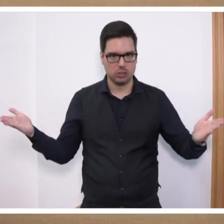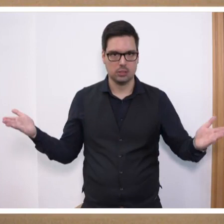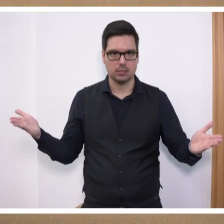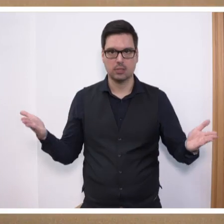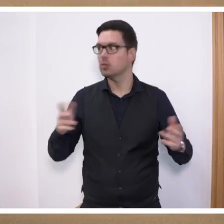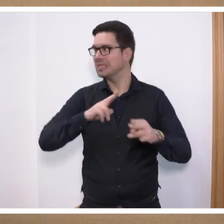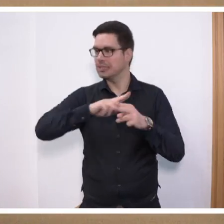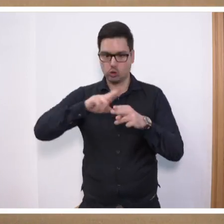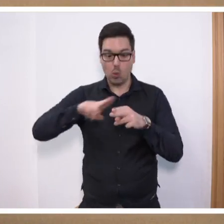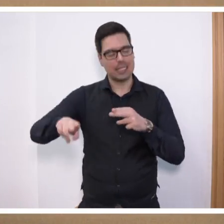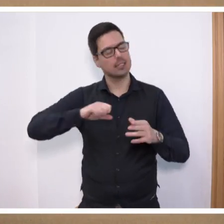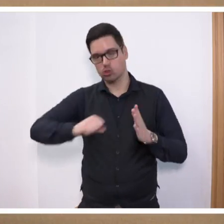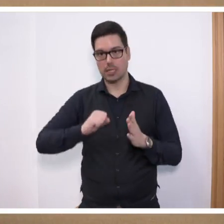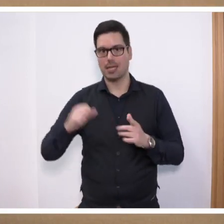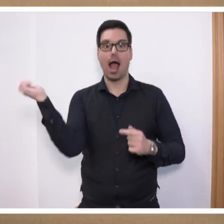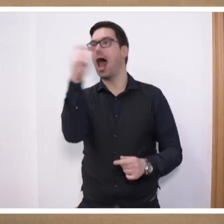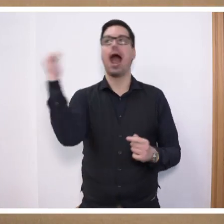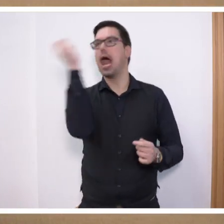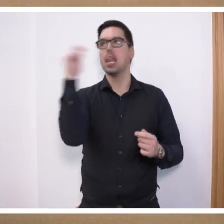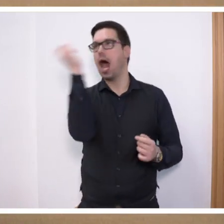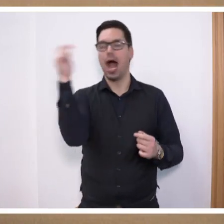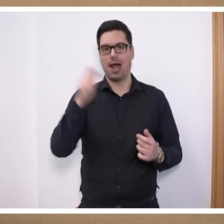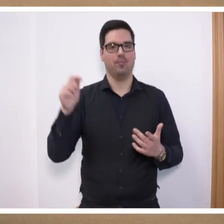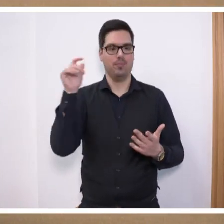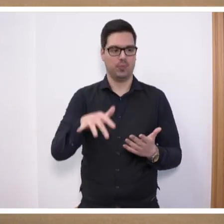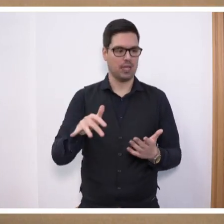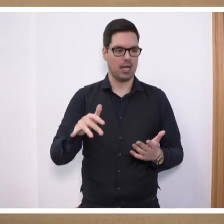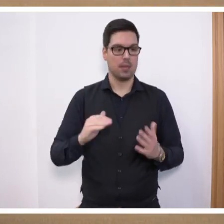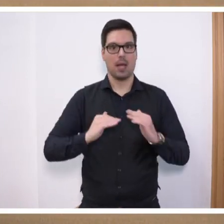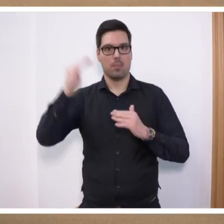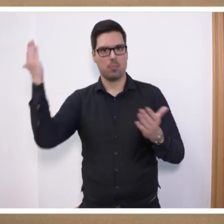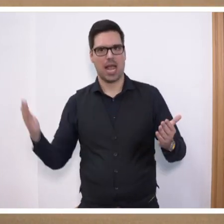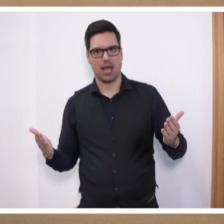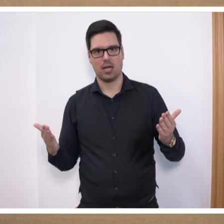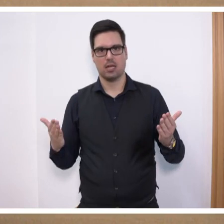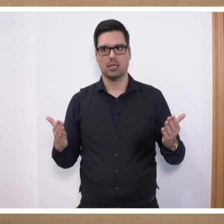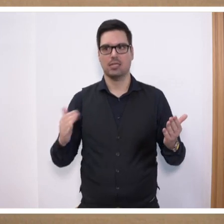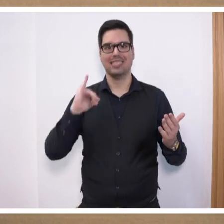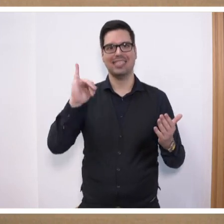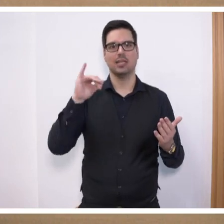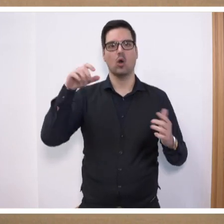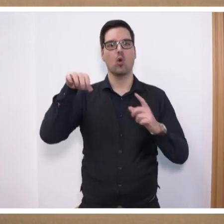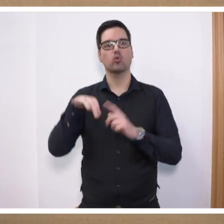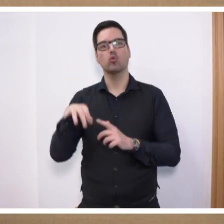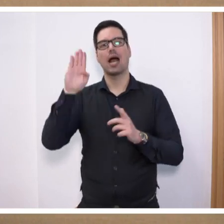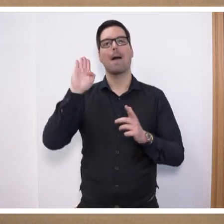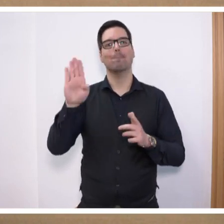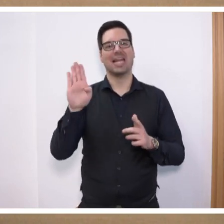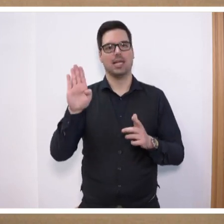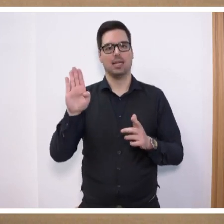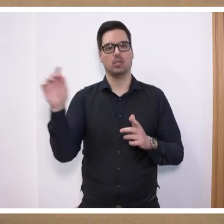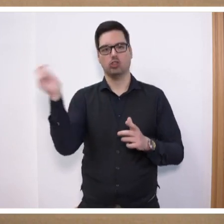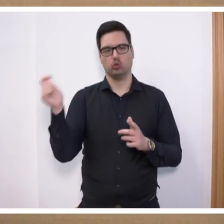korrigiert werden. Die Alarmsignale werden auch bei uns immer deutlicher. Die IQB-Studie, wir haben schon mehrfach darüber